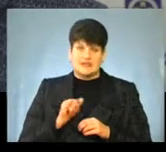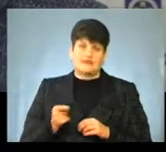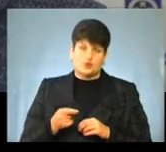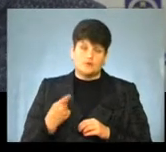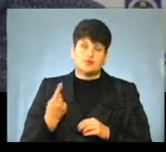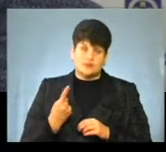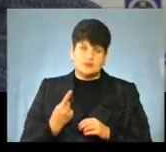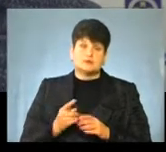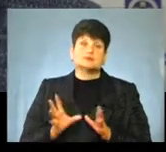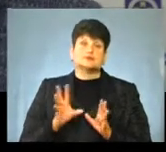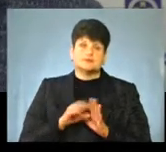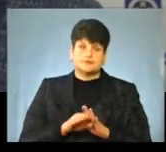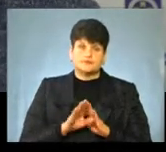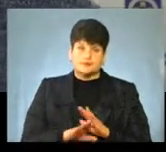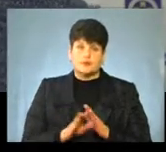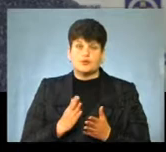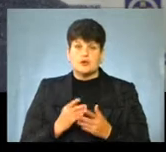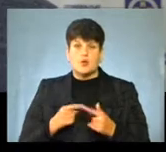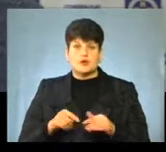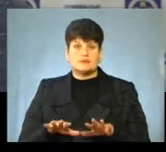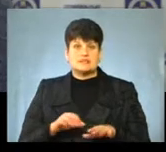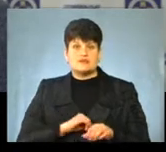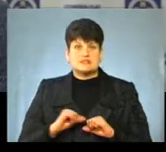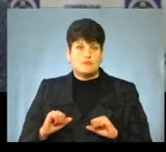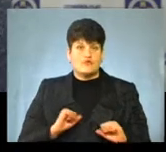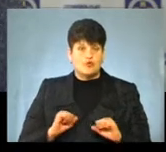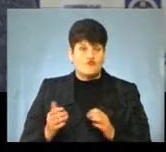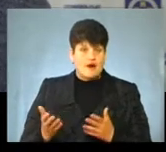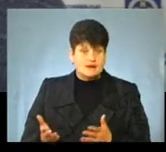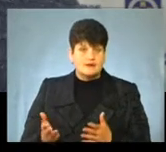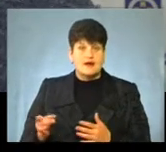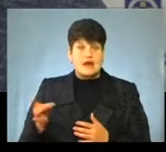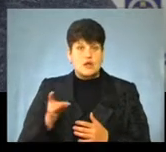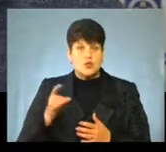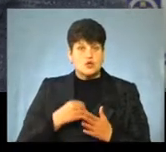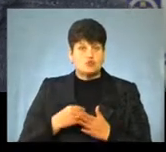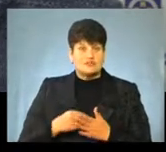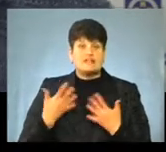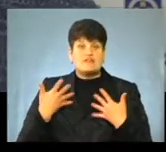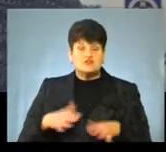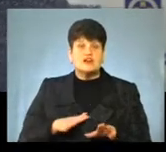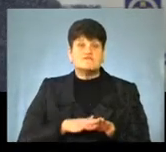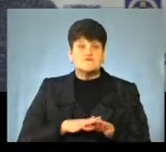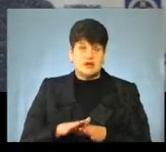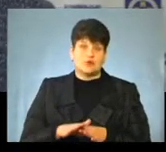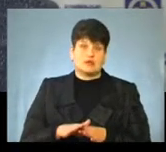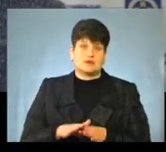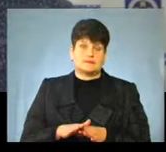Тернопільській області, зокрема, тому що є органи місцевого згорядування, районні бюджети, які вже виконали